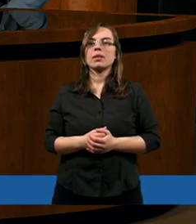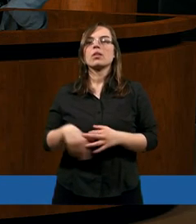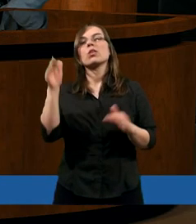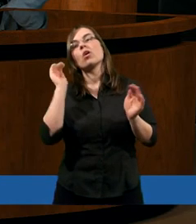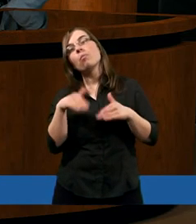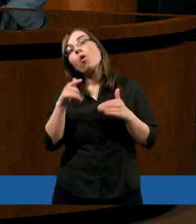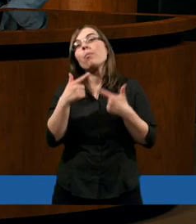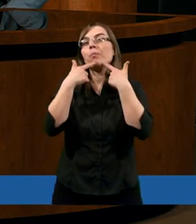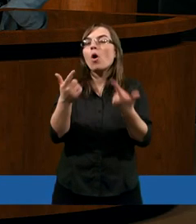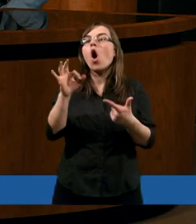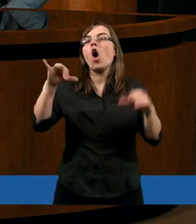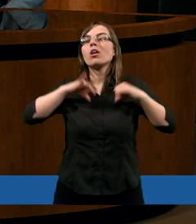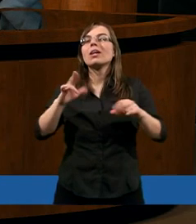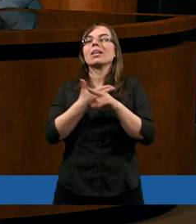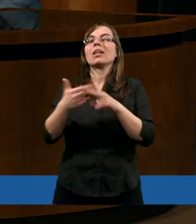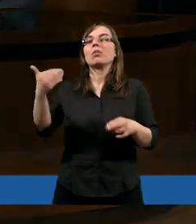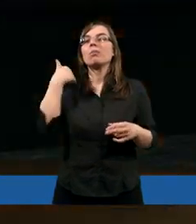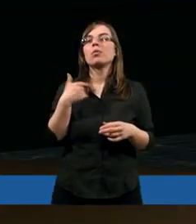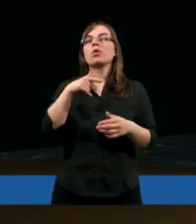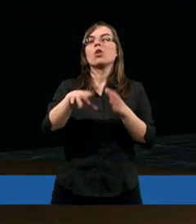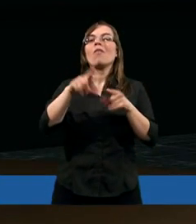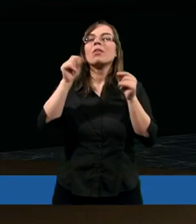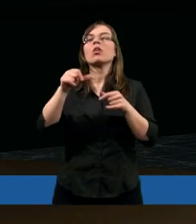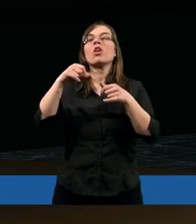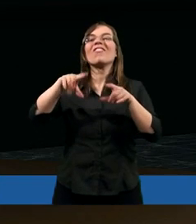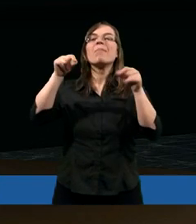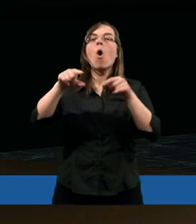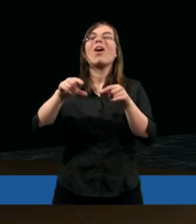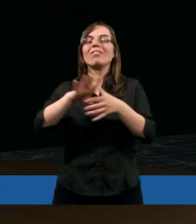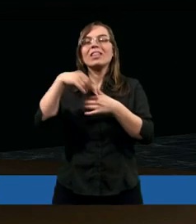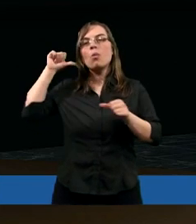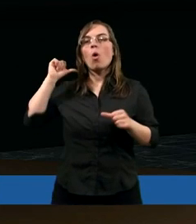Ja mogę powiedzieć o sobie, kiedy były u nas te wybory w zeszłym roku